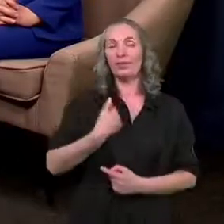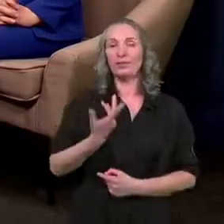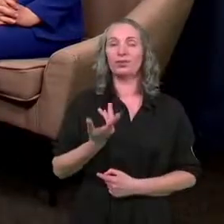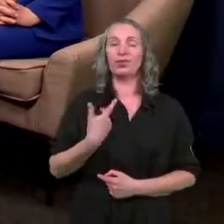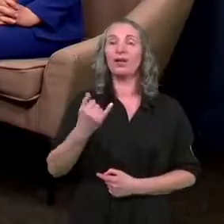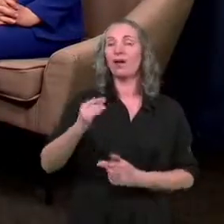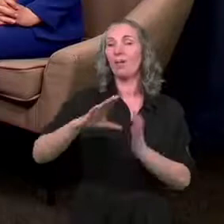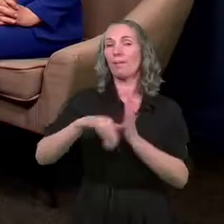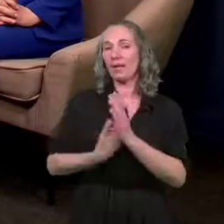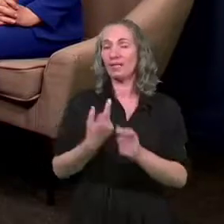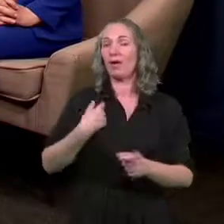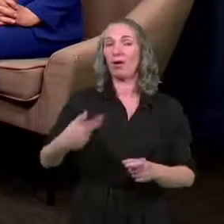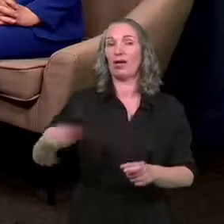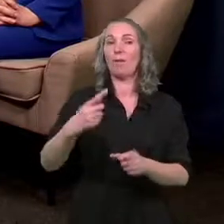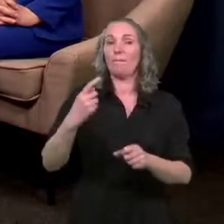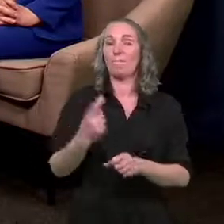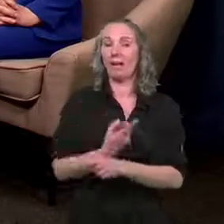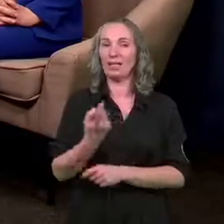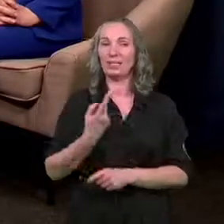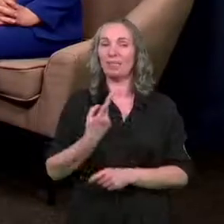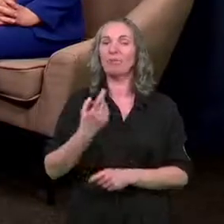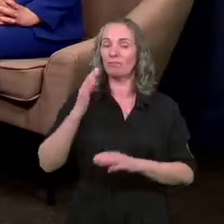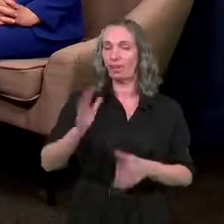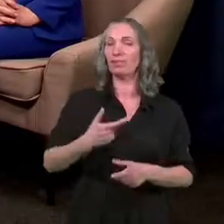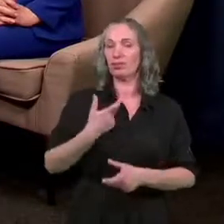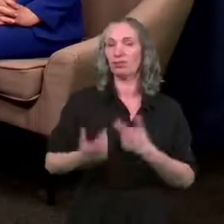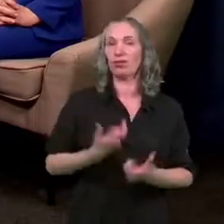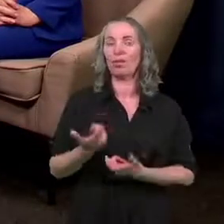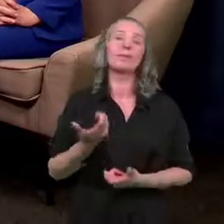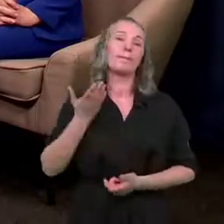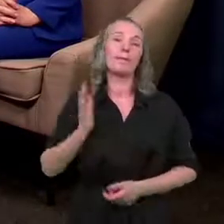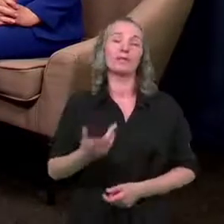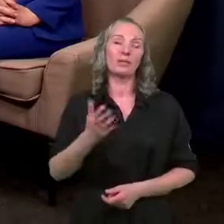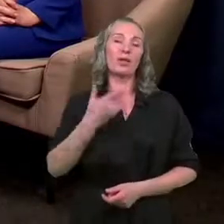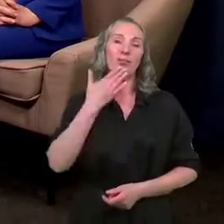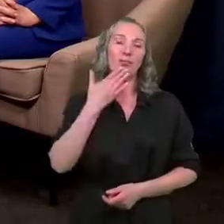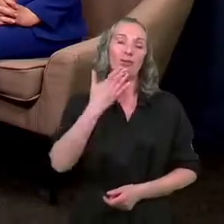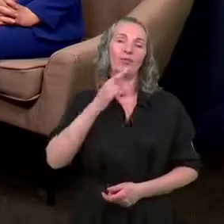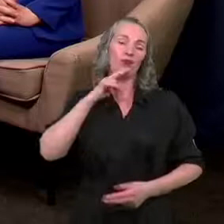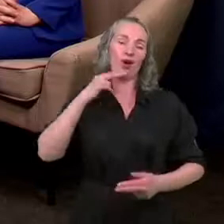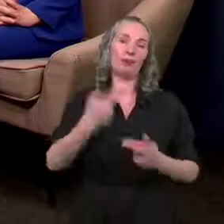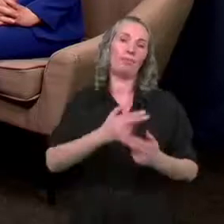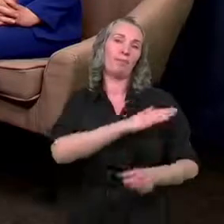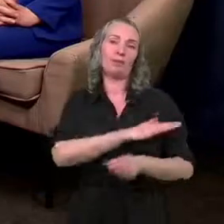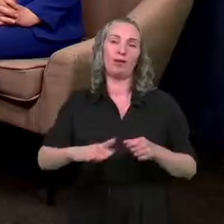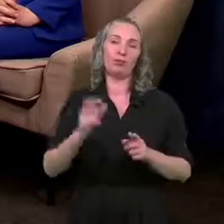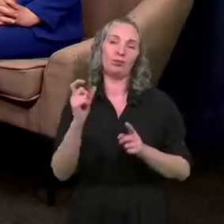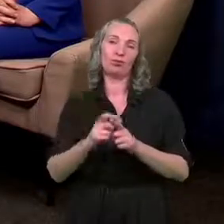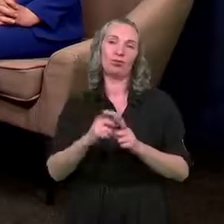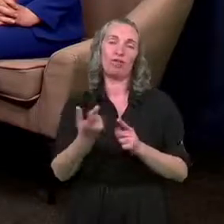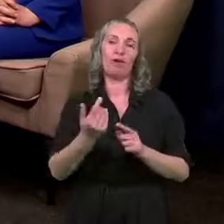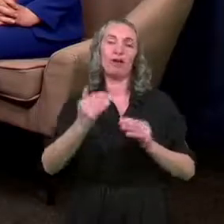jako miasto, jako państwo będziemy postępować, to rzeczywiście będziemy mogli mówić z pełną odpowiedzialnością za słowa o